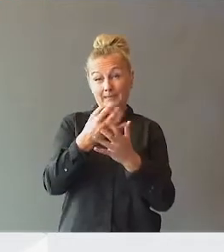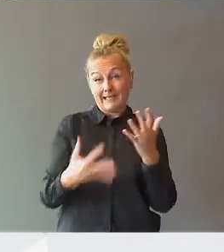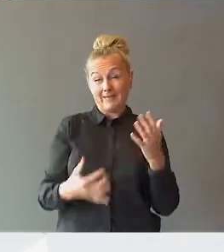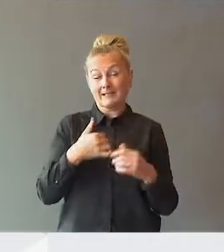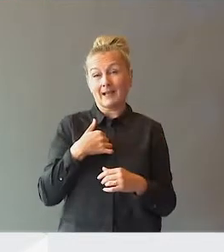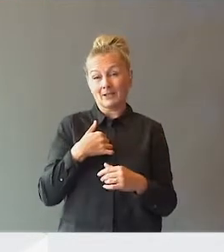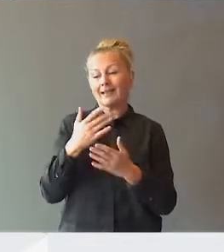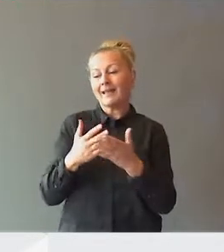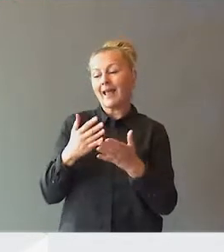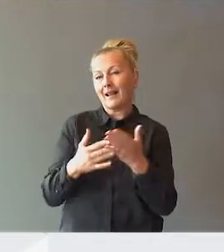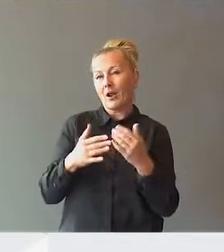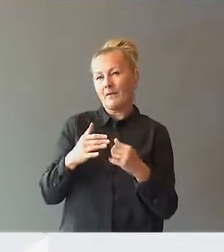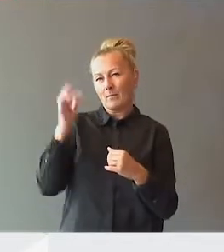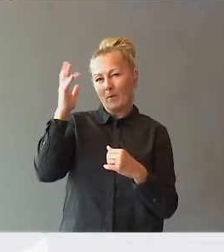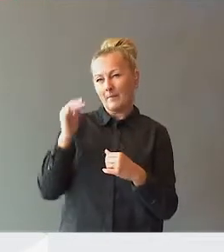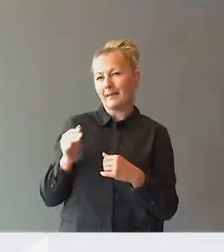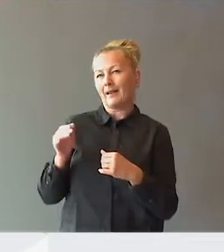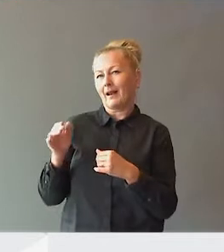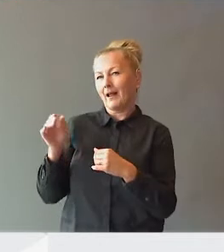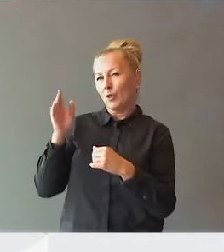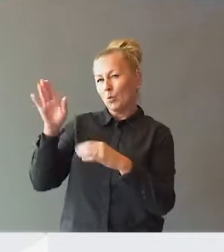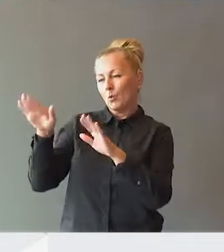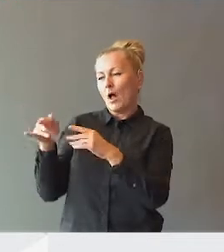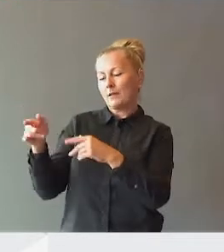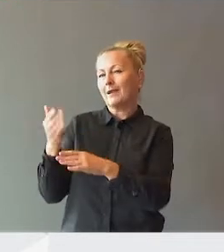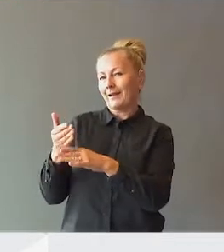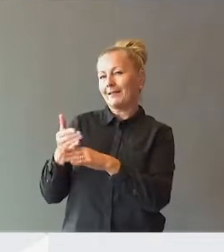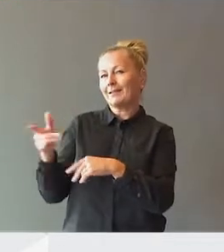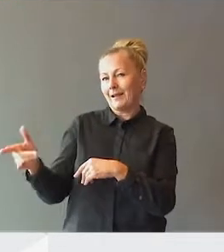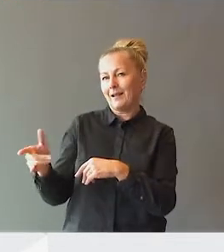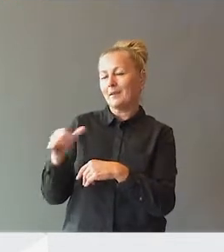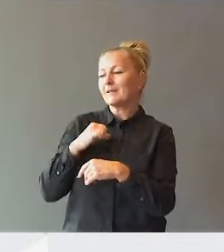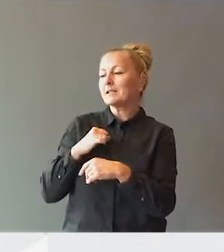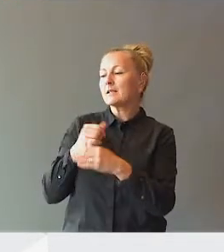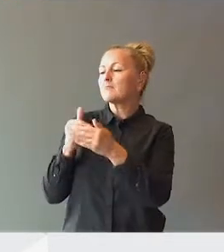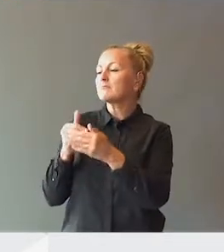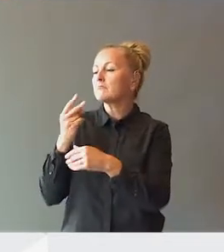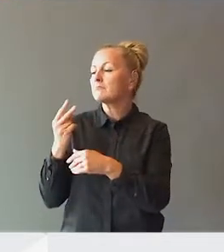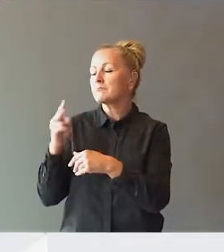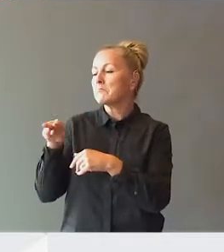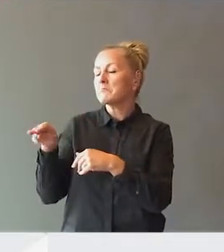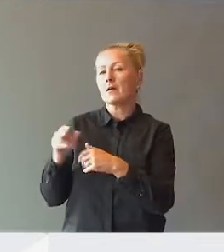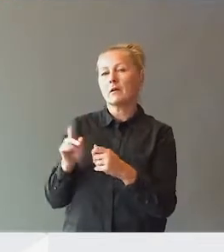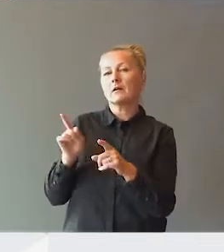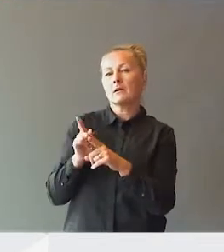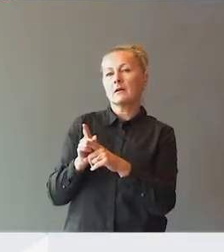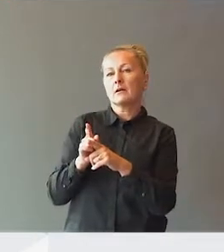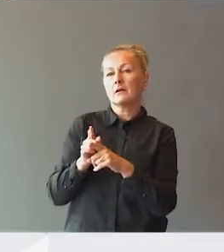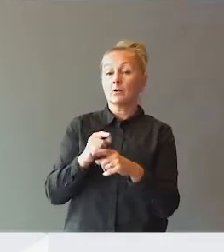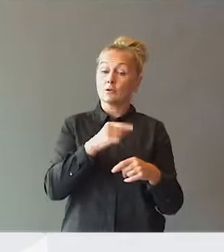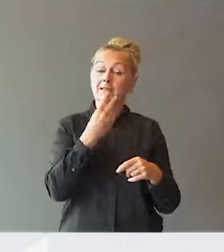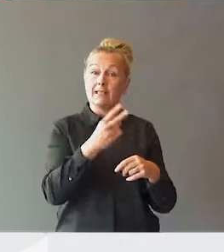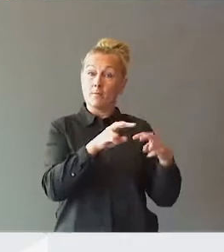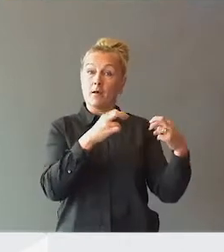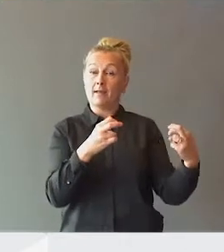er det deler av problembeskrivelsen Nordahl som nok er riktig, men går man nærmere etter, så sier jo allerede deler av panelet her